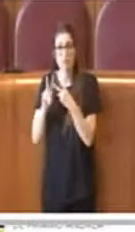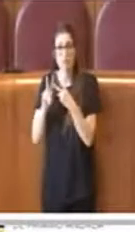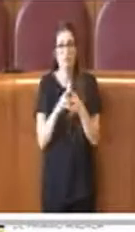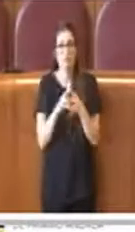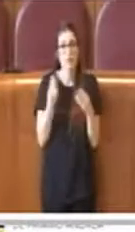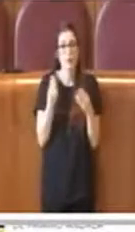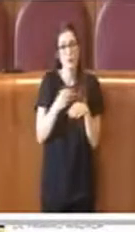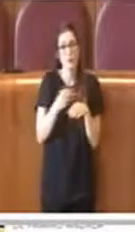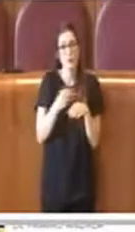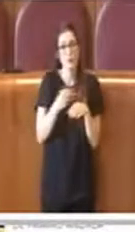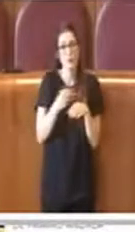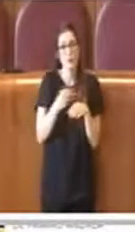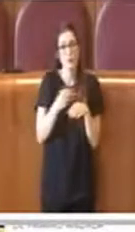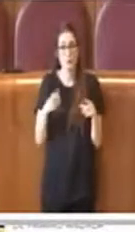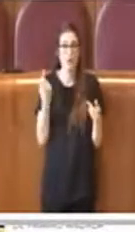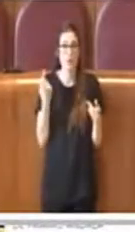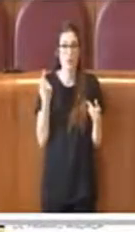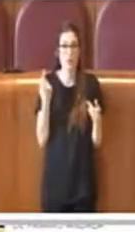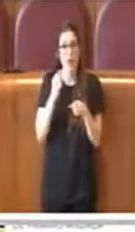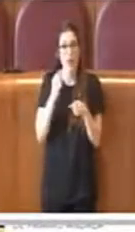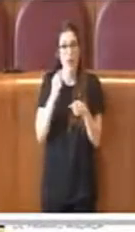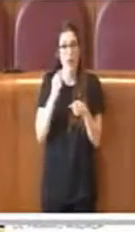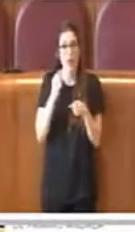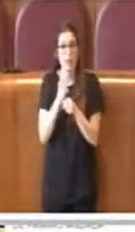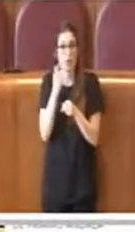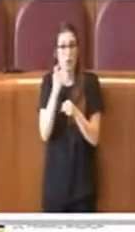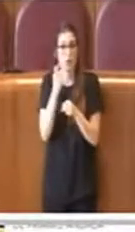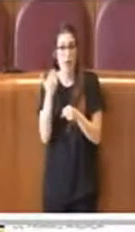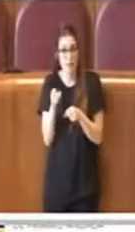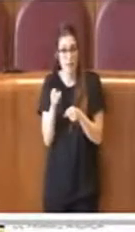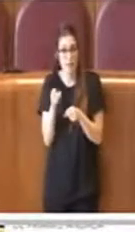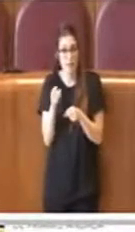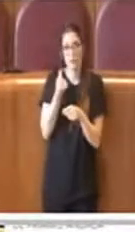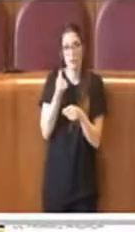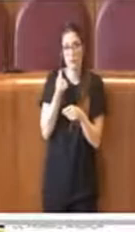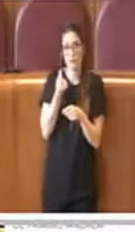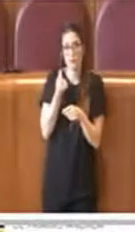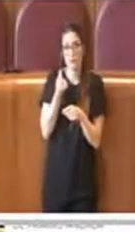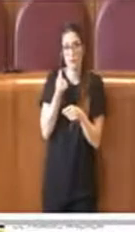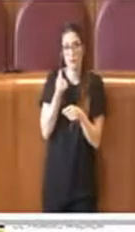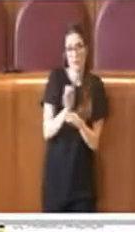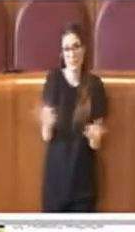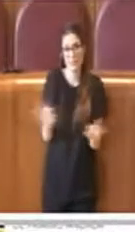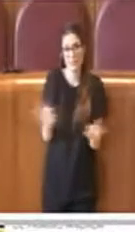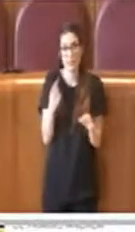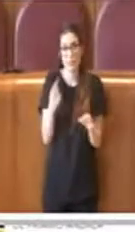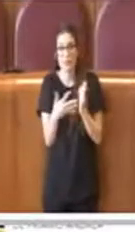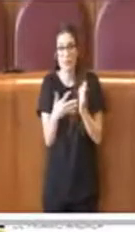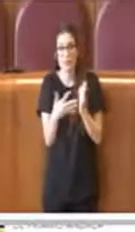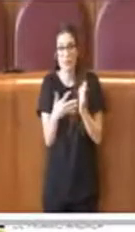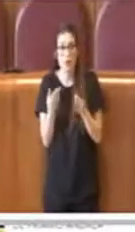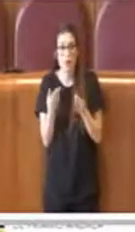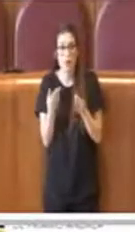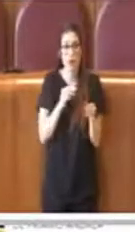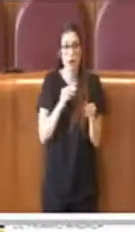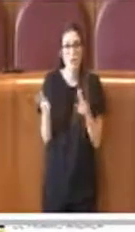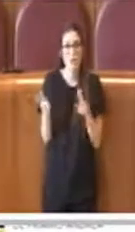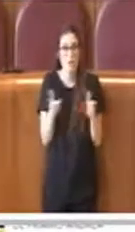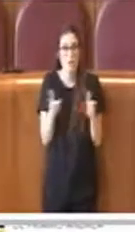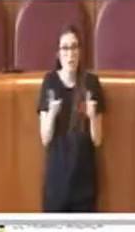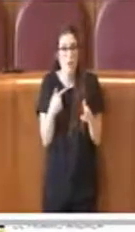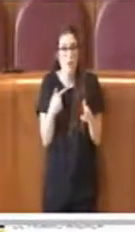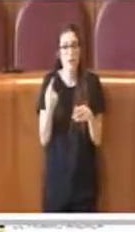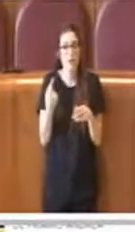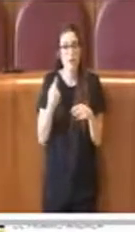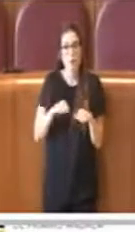di attività extra lavorativa, come molti di voi sanno, e non remunerata, le difficoltà negli spostamenti, eccetera, che potrebbero rendere